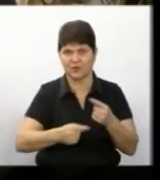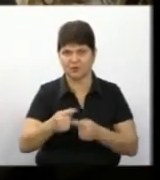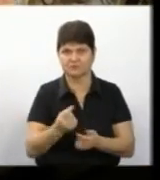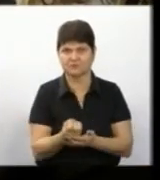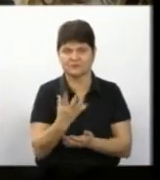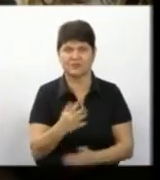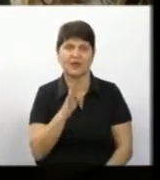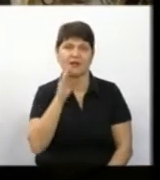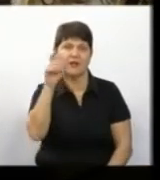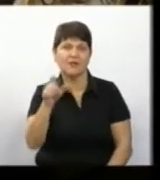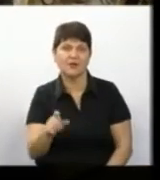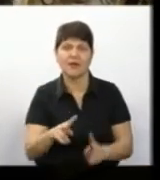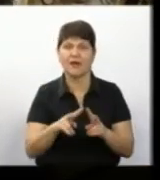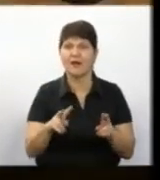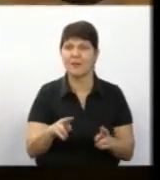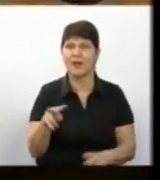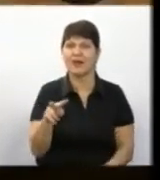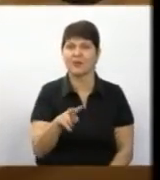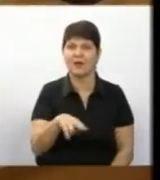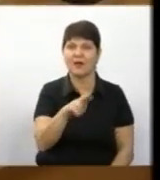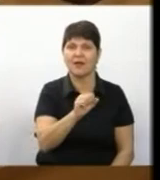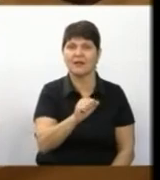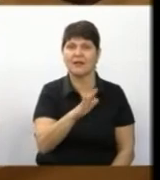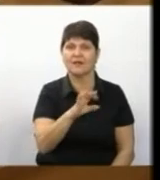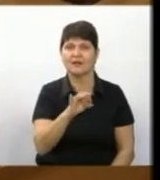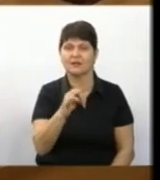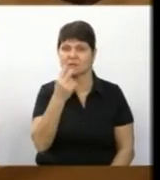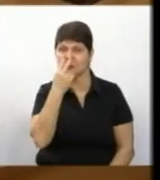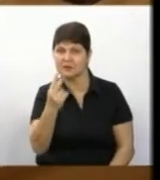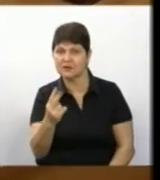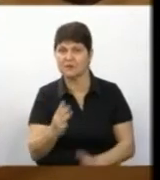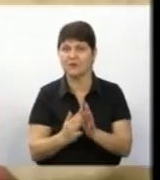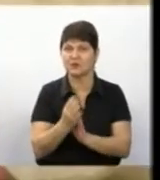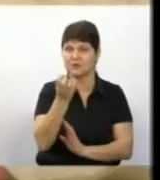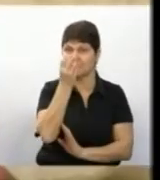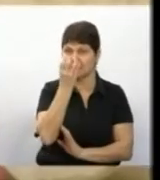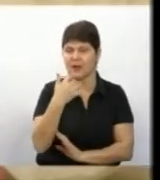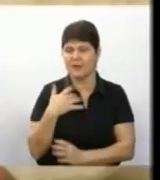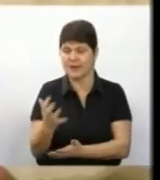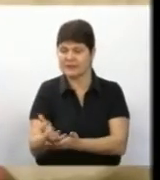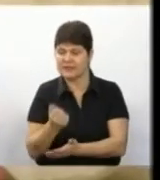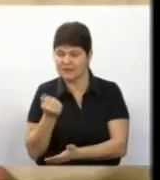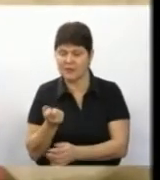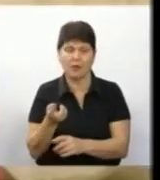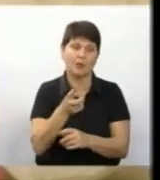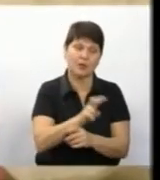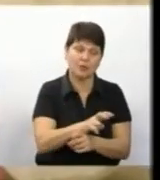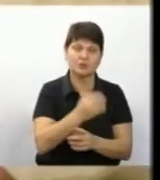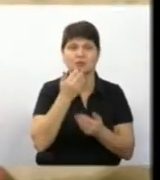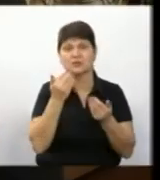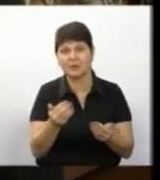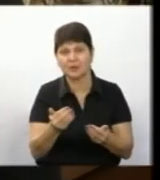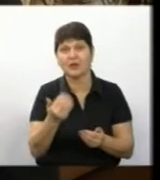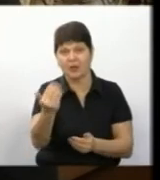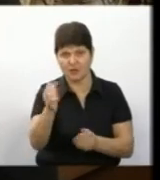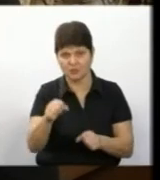Вона як Леонардо да Вінчі. Іноді я йду, дивлюсь, росте якась квітка. Я беру, зриваю, приходжу і запитою – ти можеш це зробити? Вона